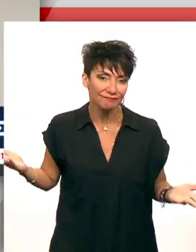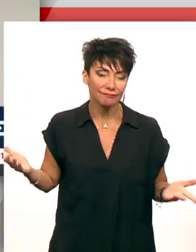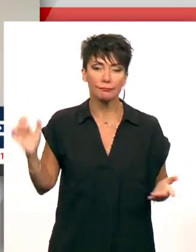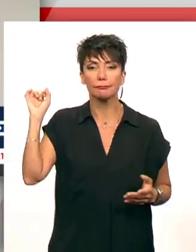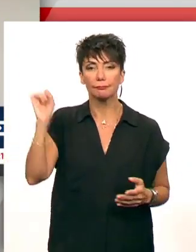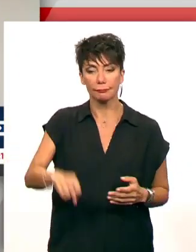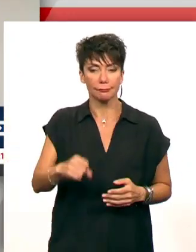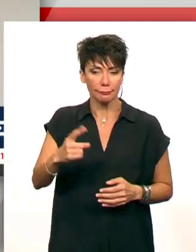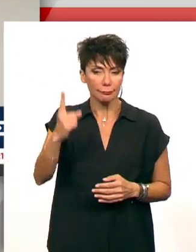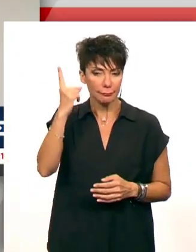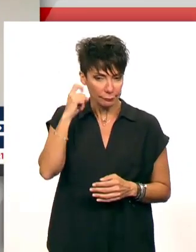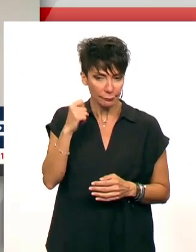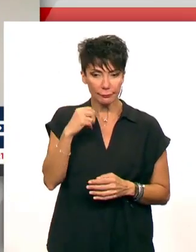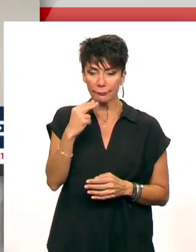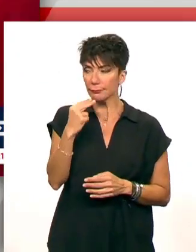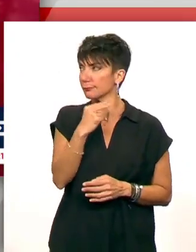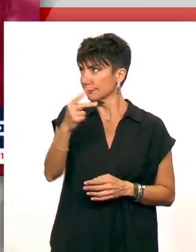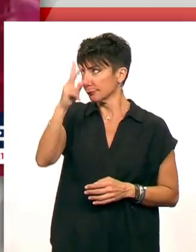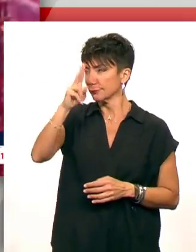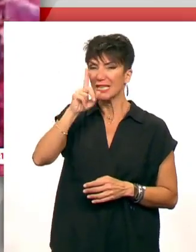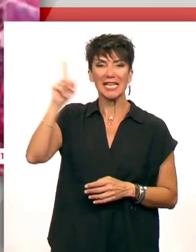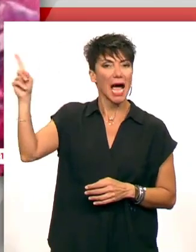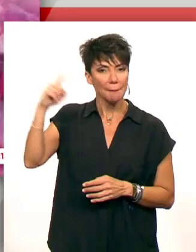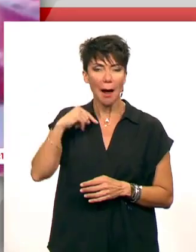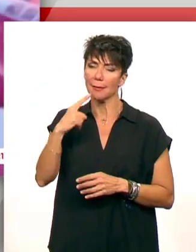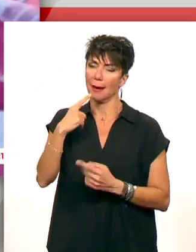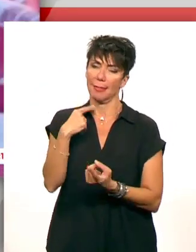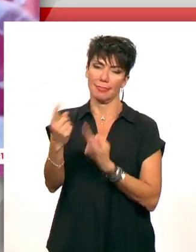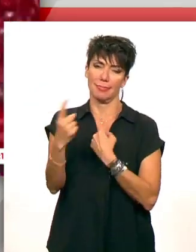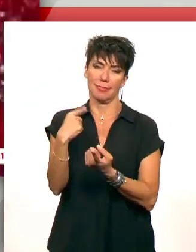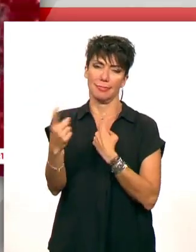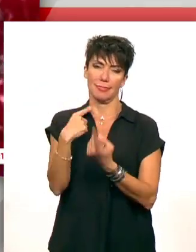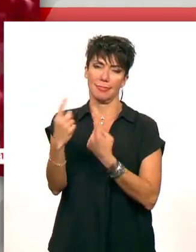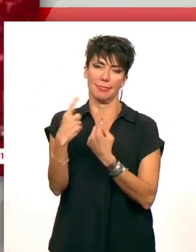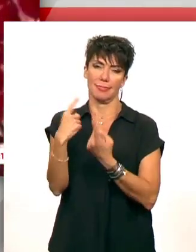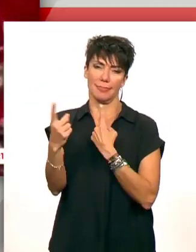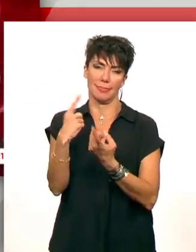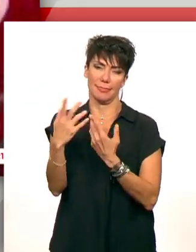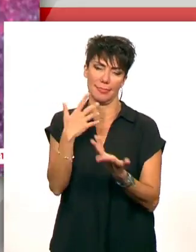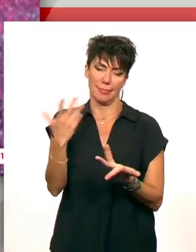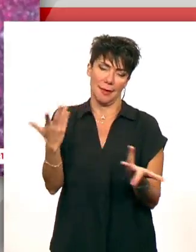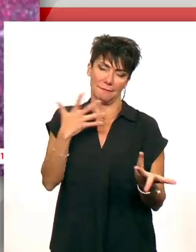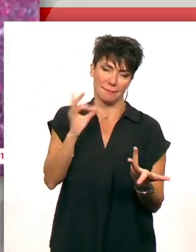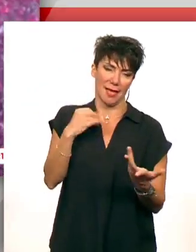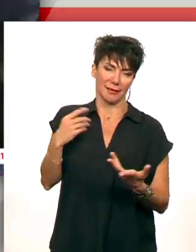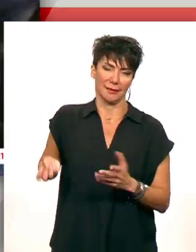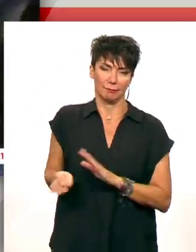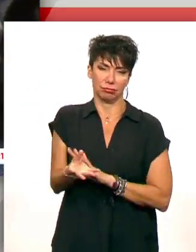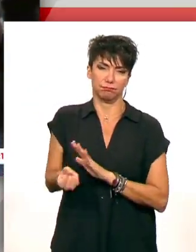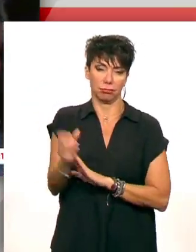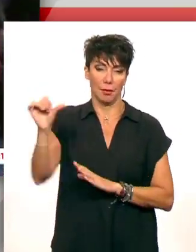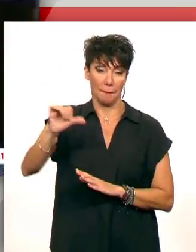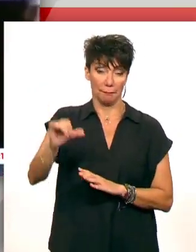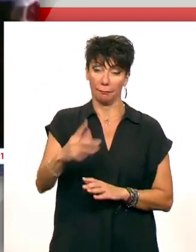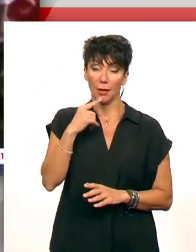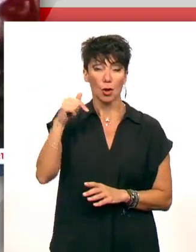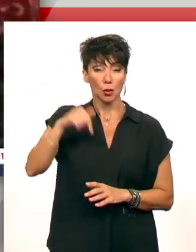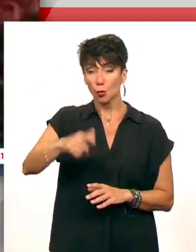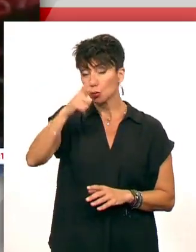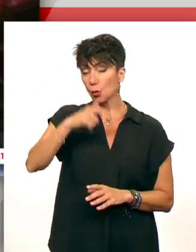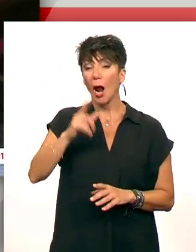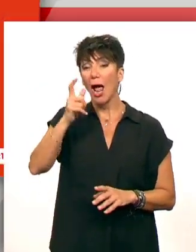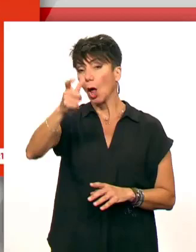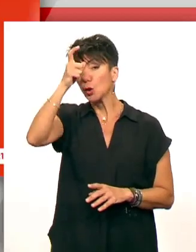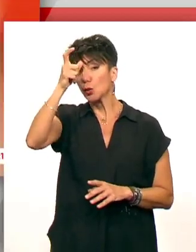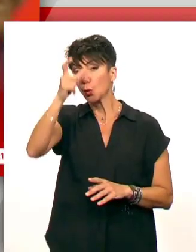εναλλακτικός ενεργειακός διάδρομο σε σχέση με τη Ρωσία. Υπάρχουν τα εκατομμύρια των τουρκικής καταγωγής πολιτών